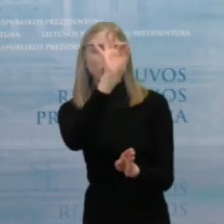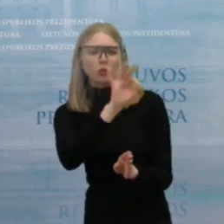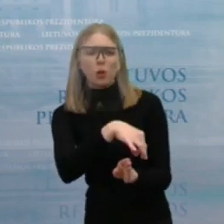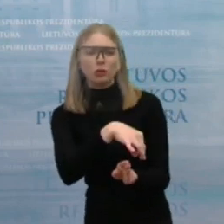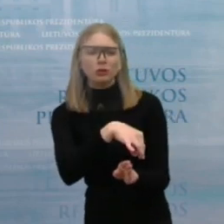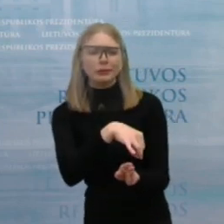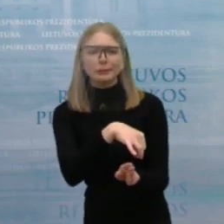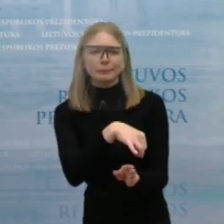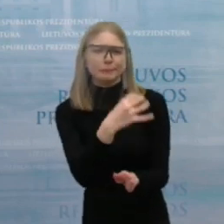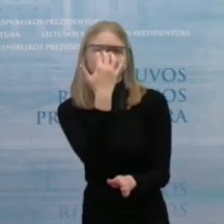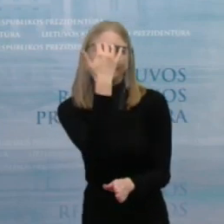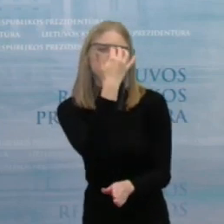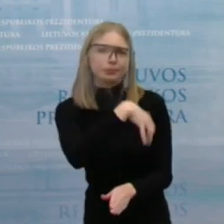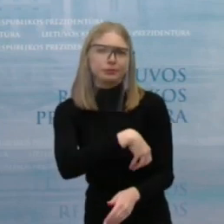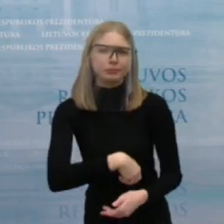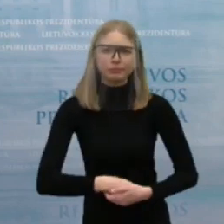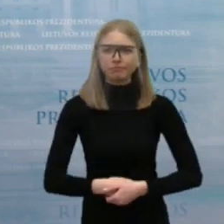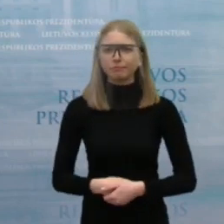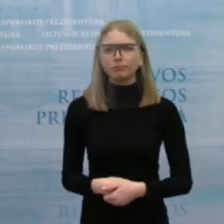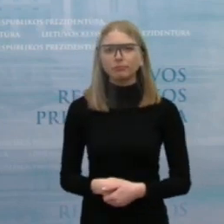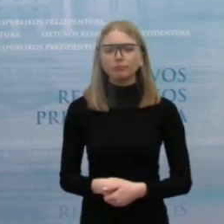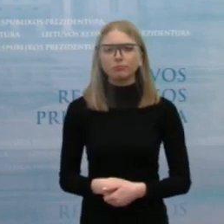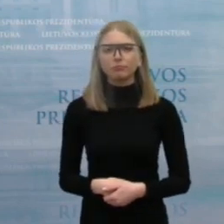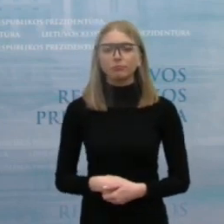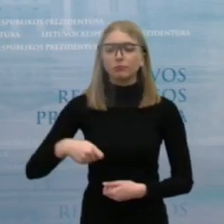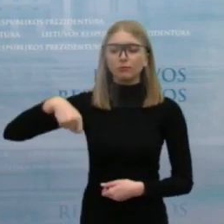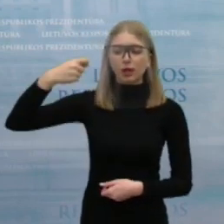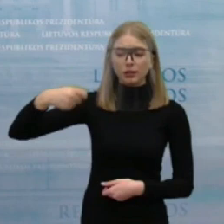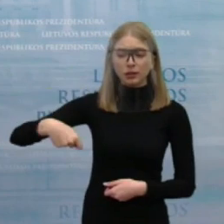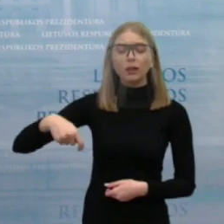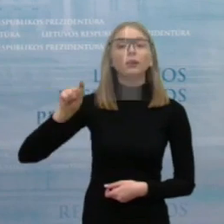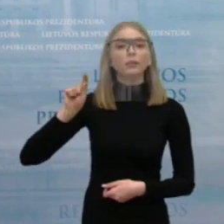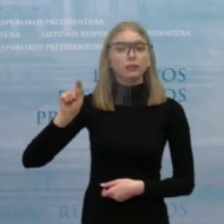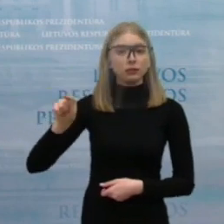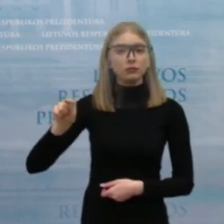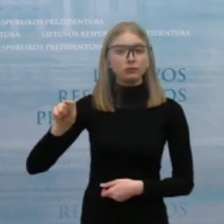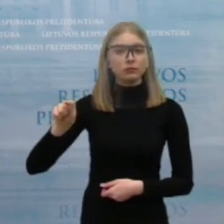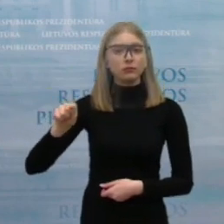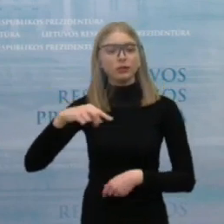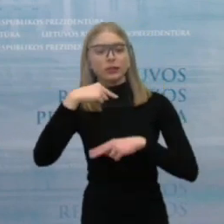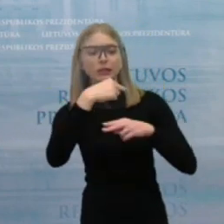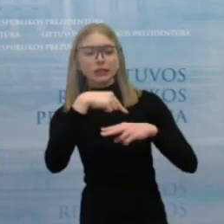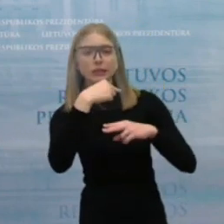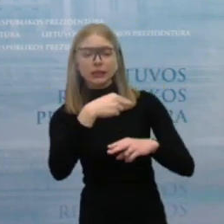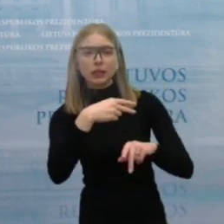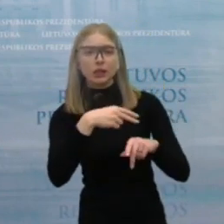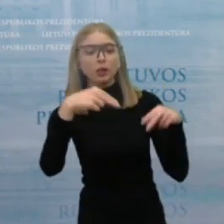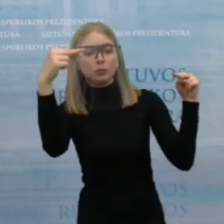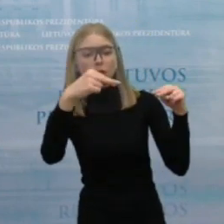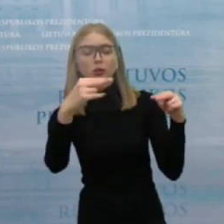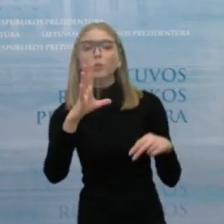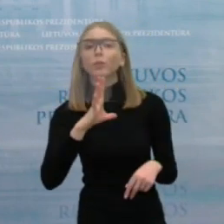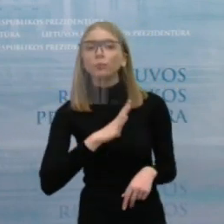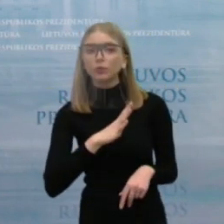turėtų vykti. Prezidentas visą laiką tam skiria daug dėmesio, ne tik, na,